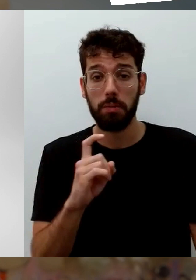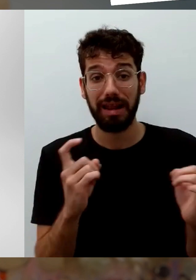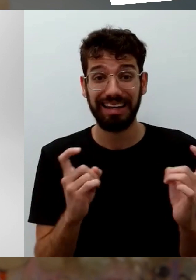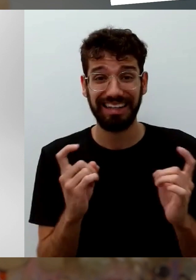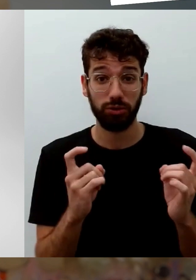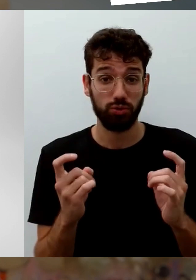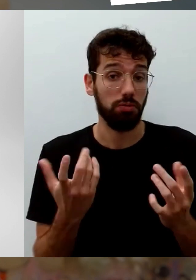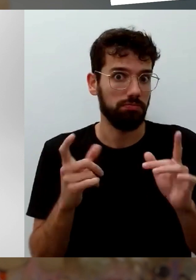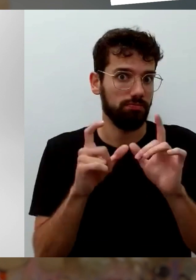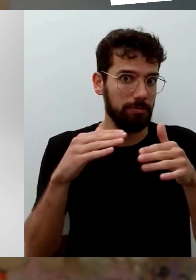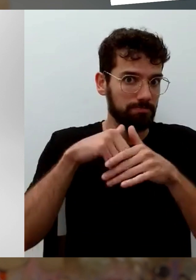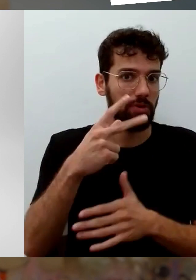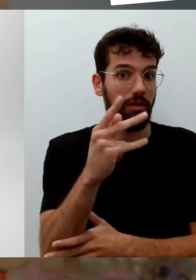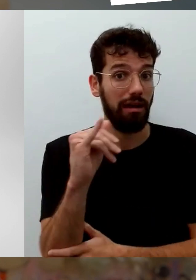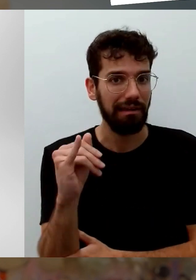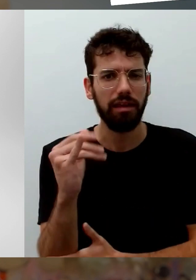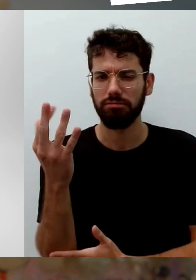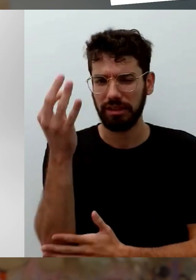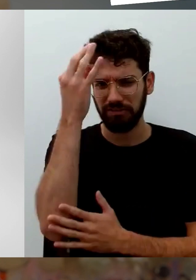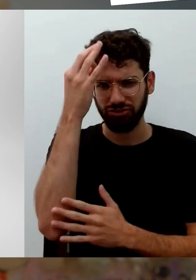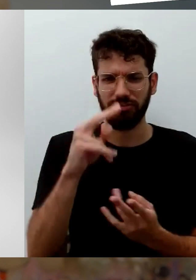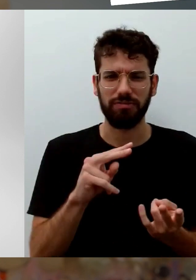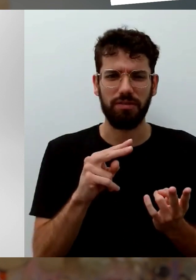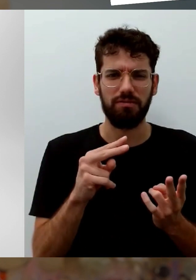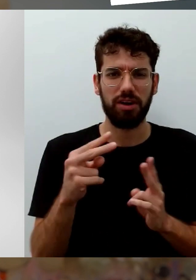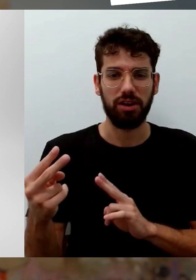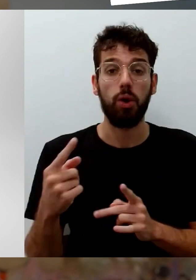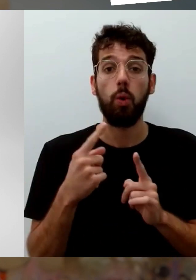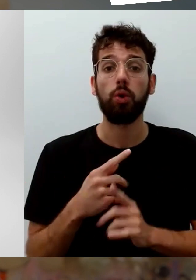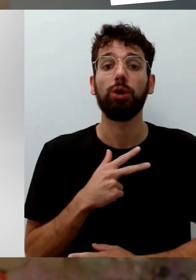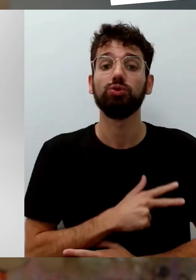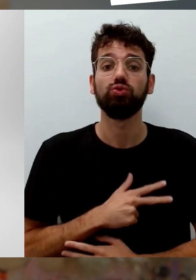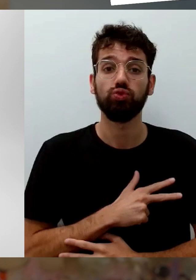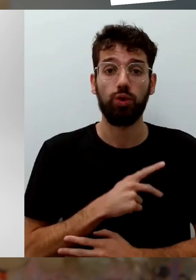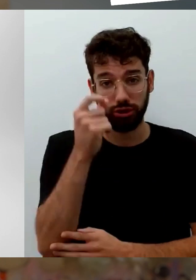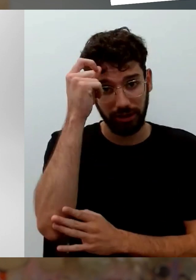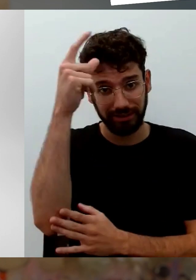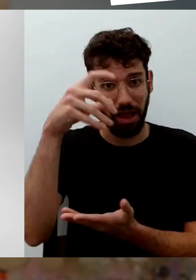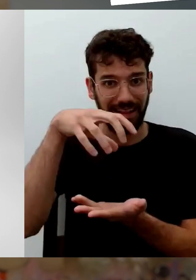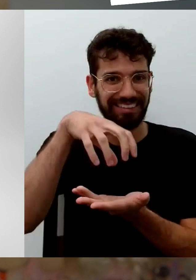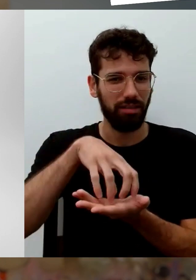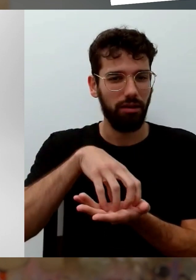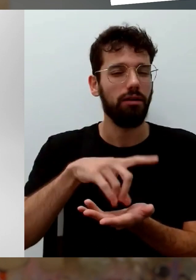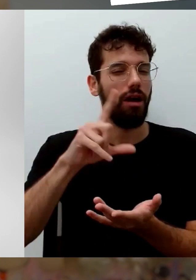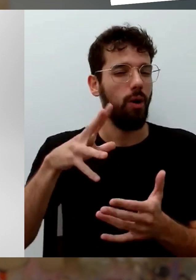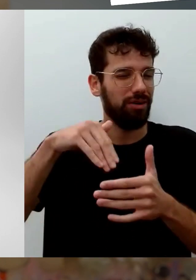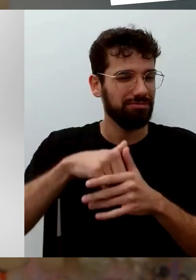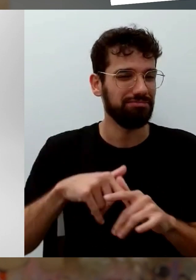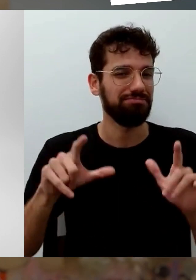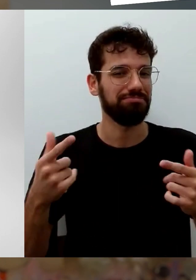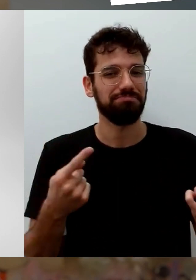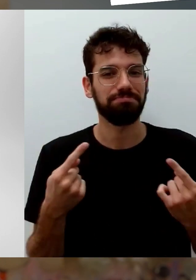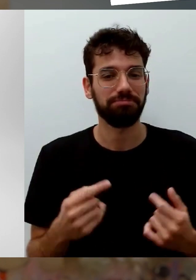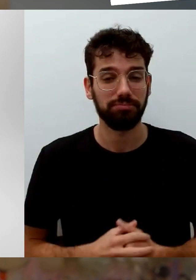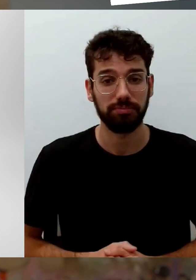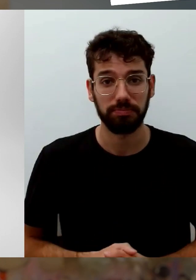Thema KI und Wissen im Wandel und auch das Thema Social Smart City wird hier auf der Bühne aufgegriffen. Sie hatten das selber gerade schon erwähnt, dass